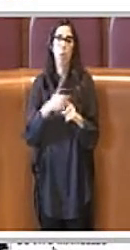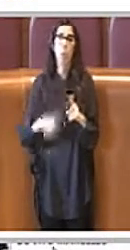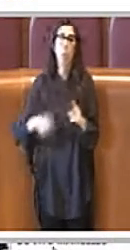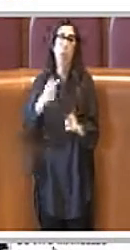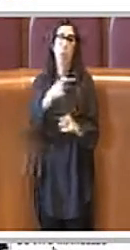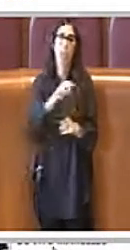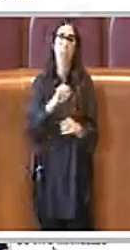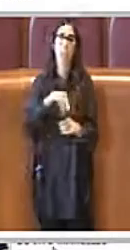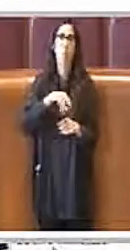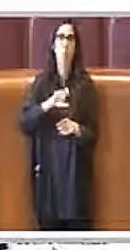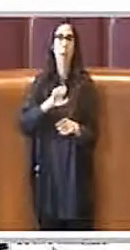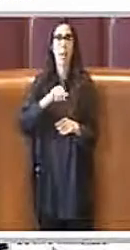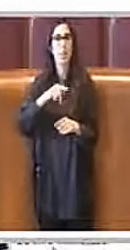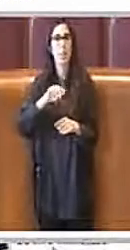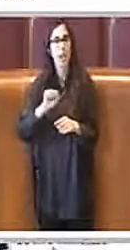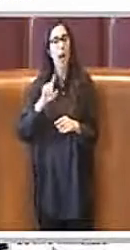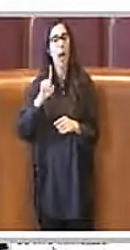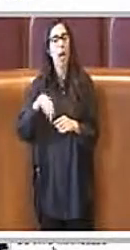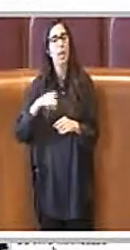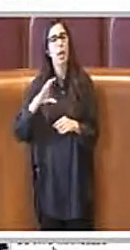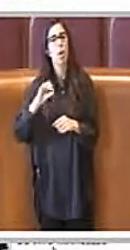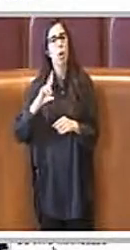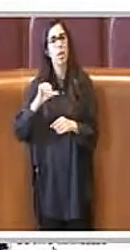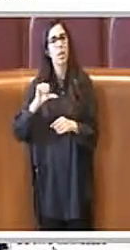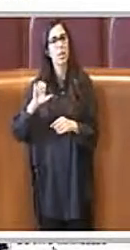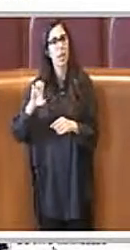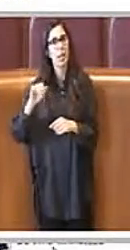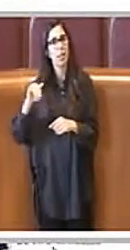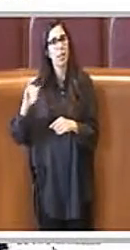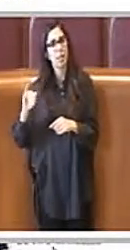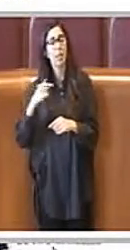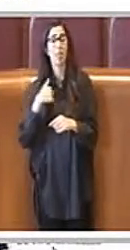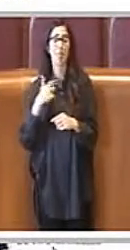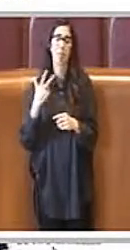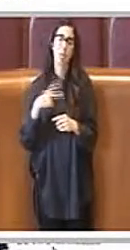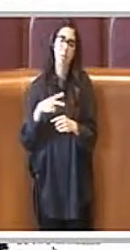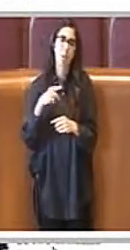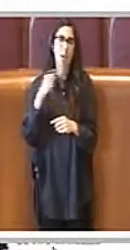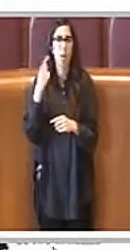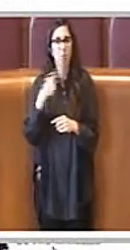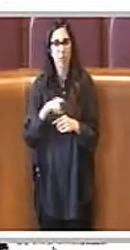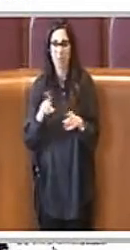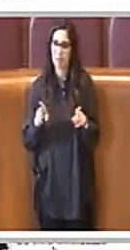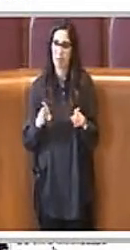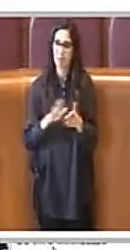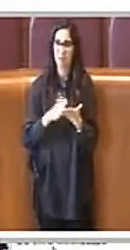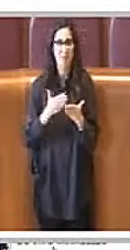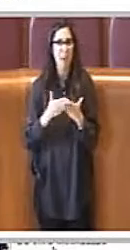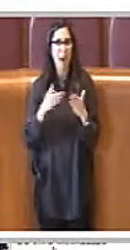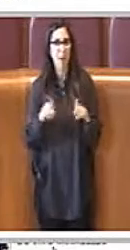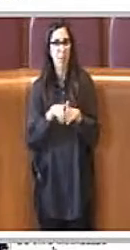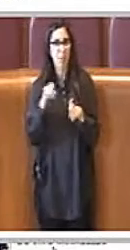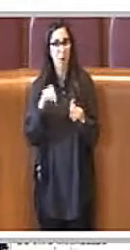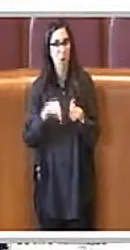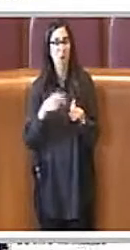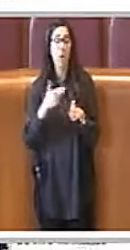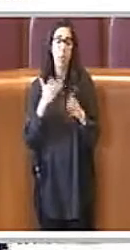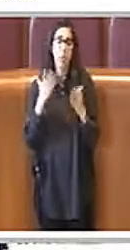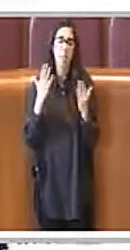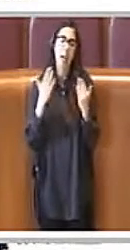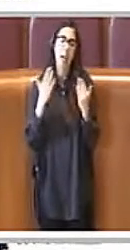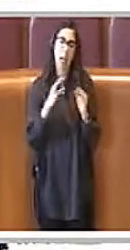lo stesso spero che avverrà oggi Anzi spero che il voto sarà all'unanimità In ogni caso